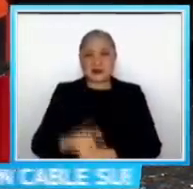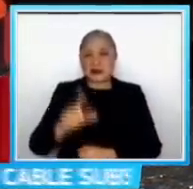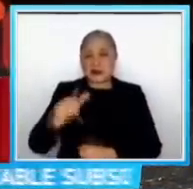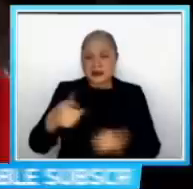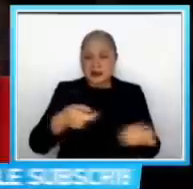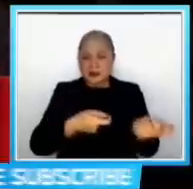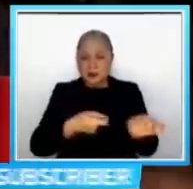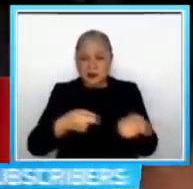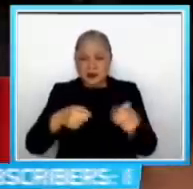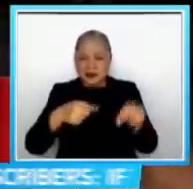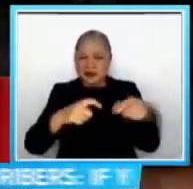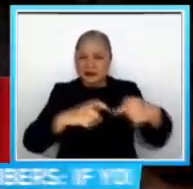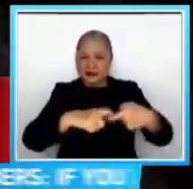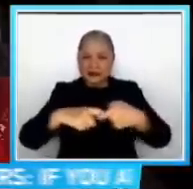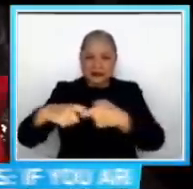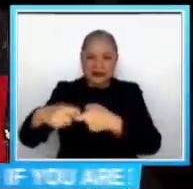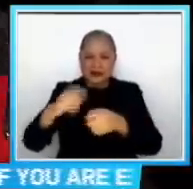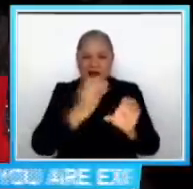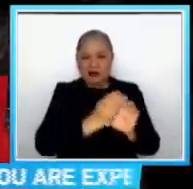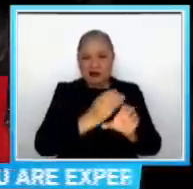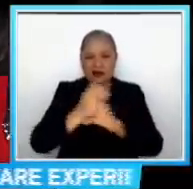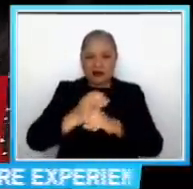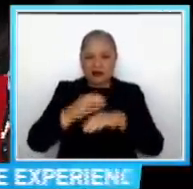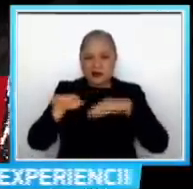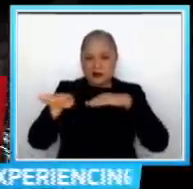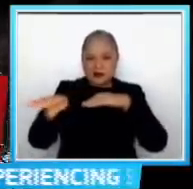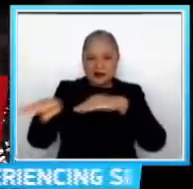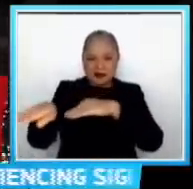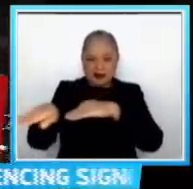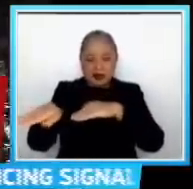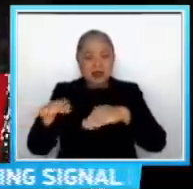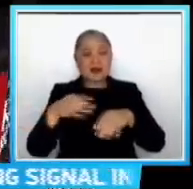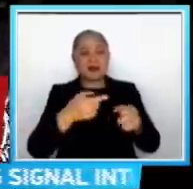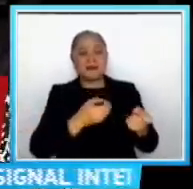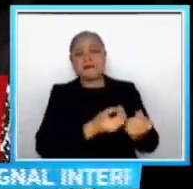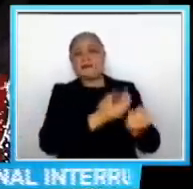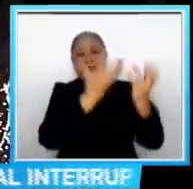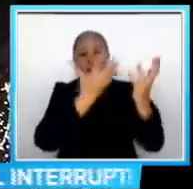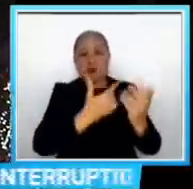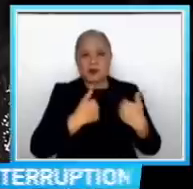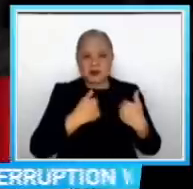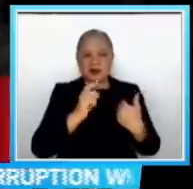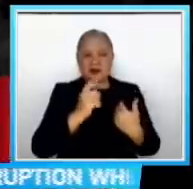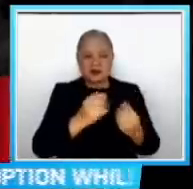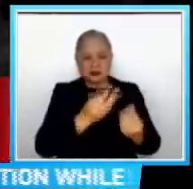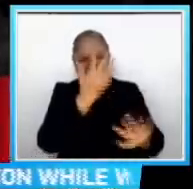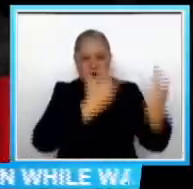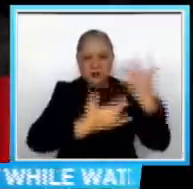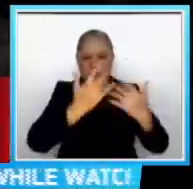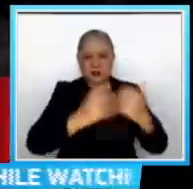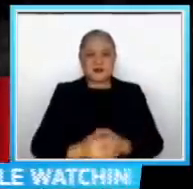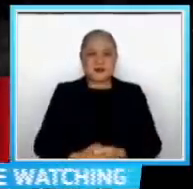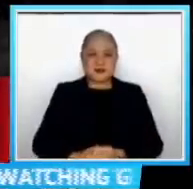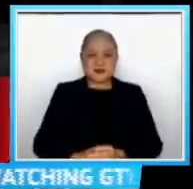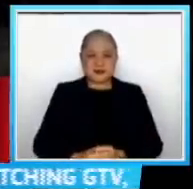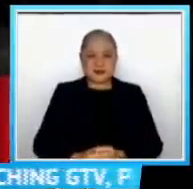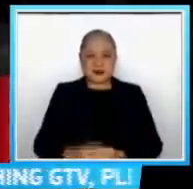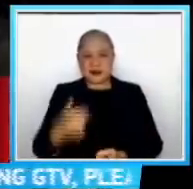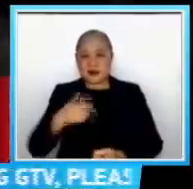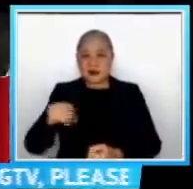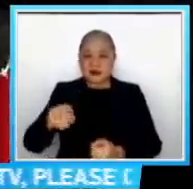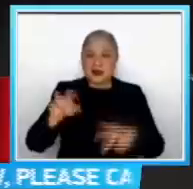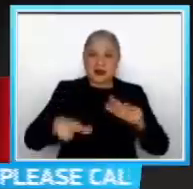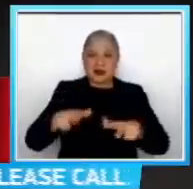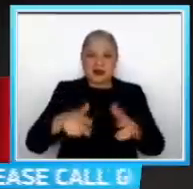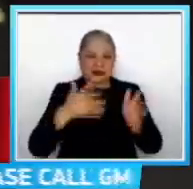nangakausan Bigla buong nag-spark yung hinihila ko Tapos diritsyo na apoy, malaki Nataranta, naiwan nga yung cellphone sa